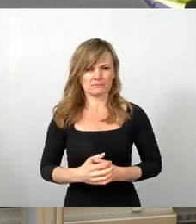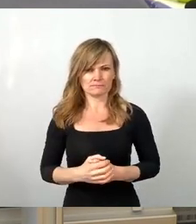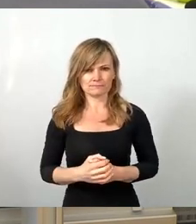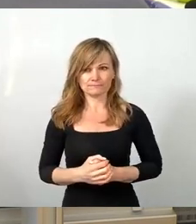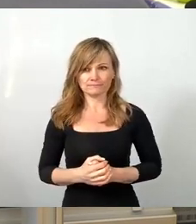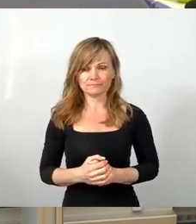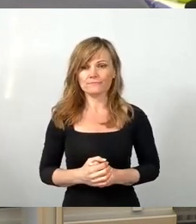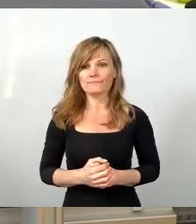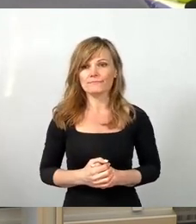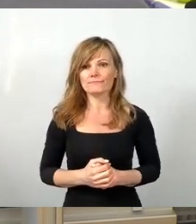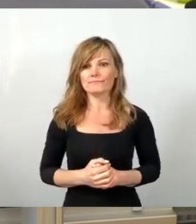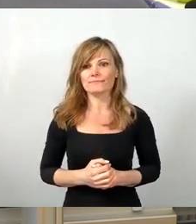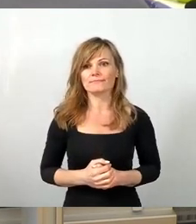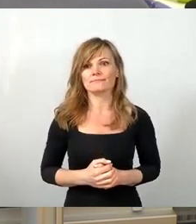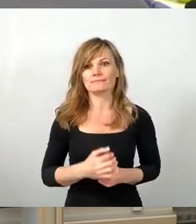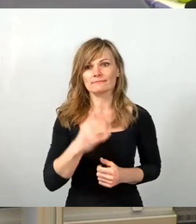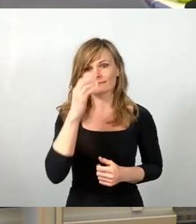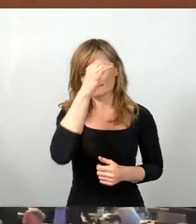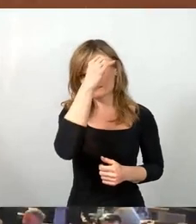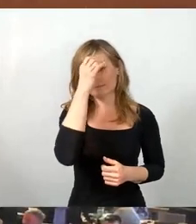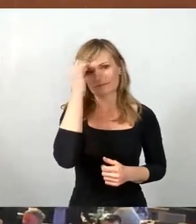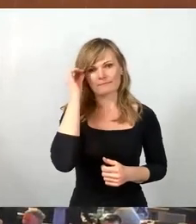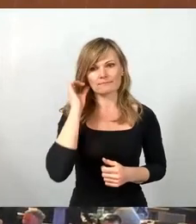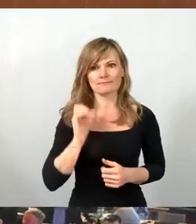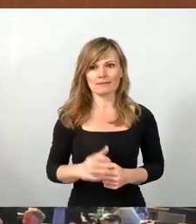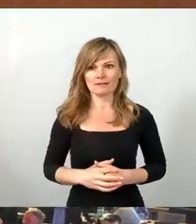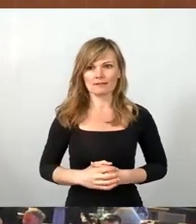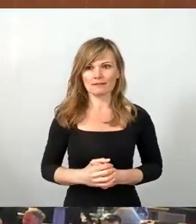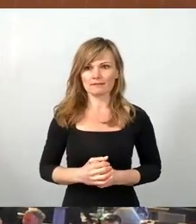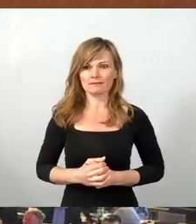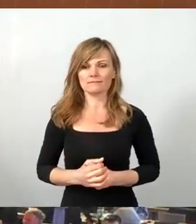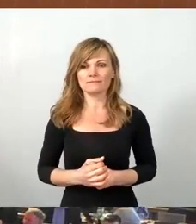Das... Das... Das... Das...